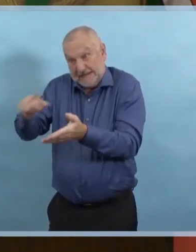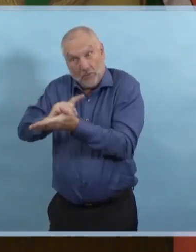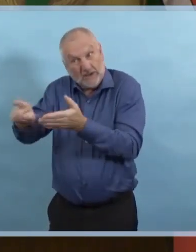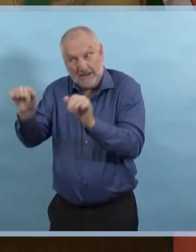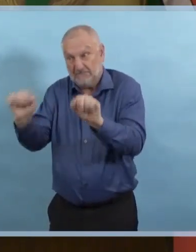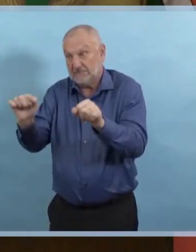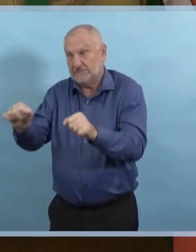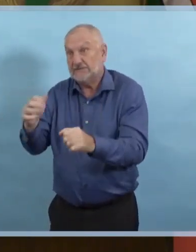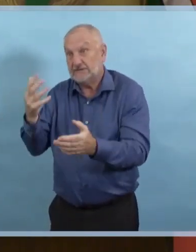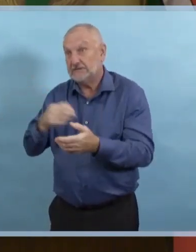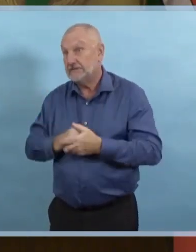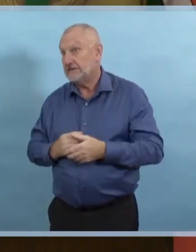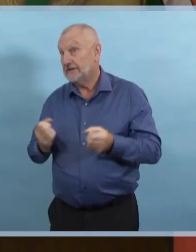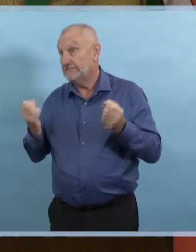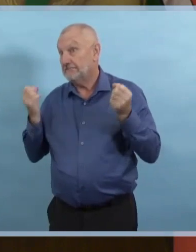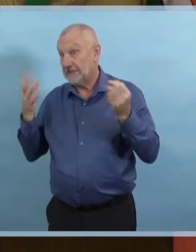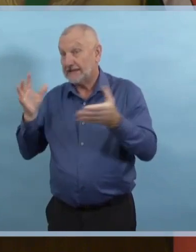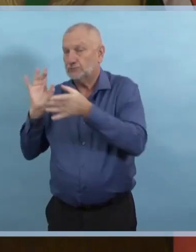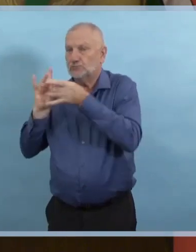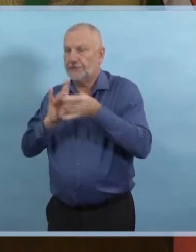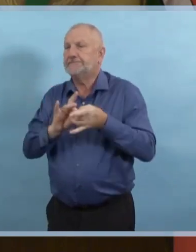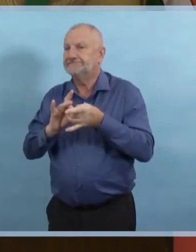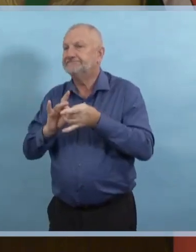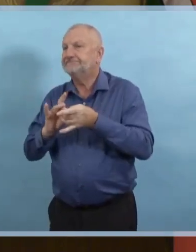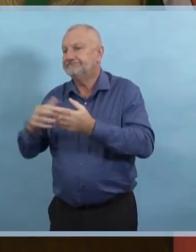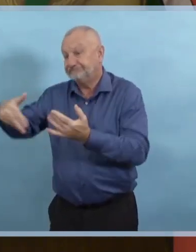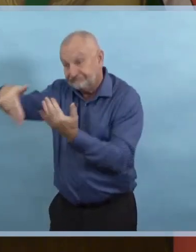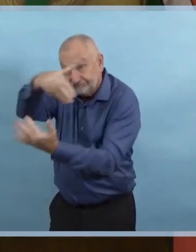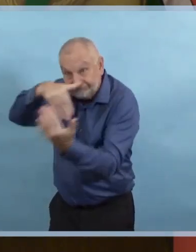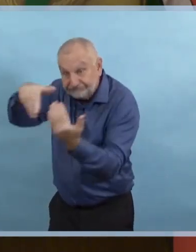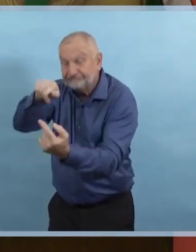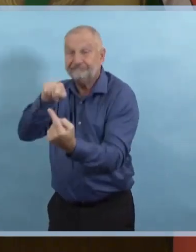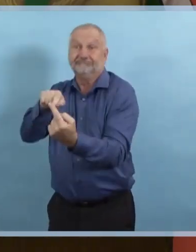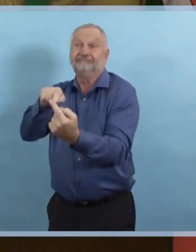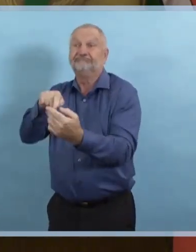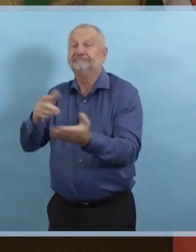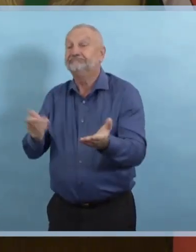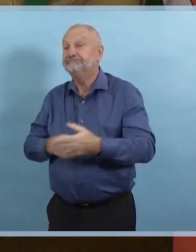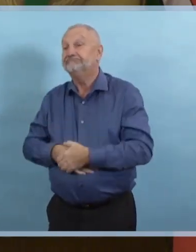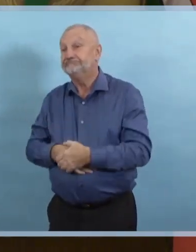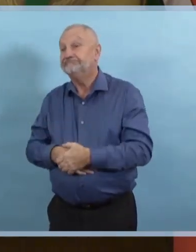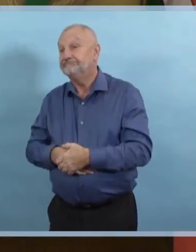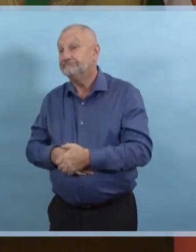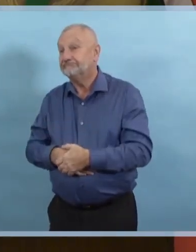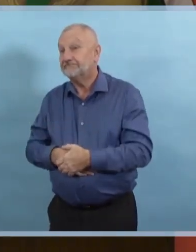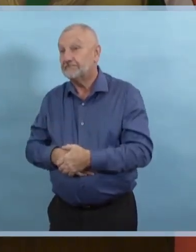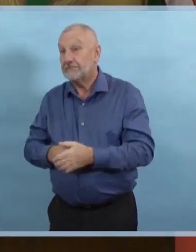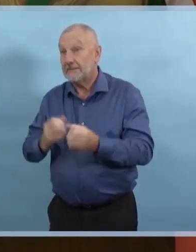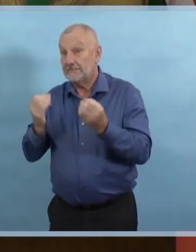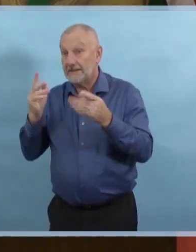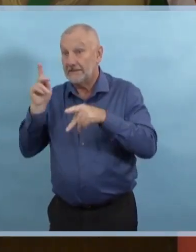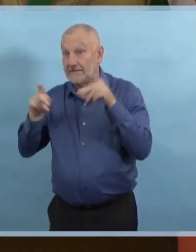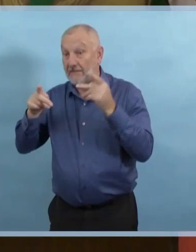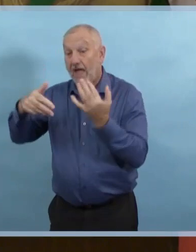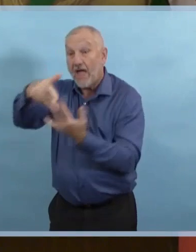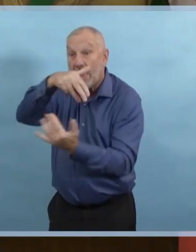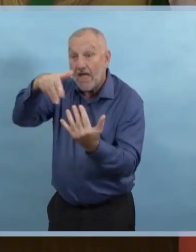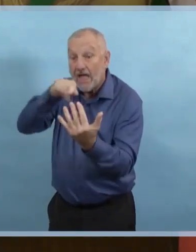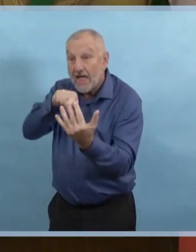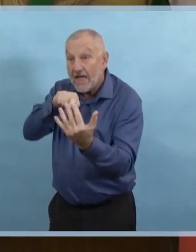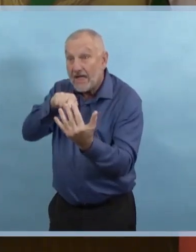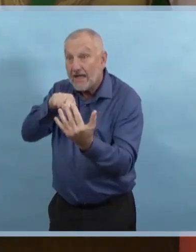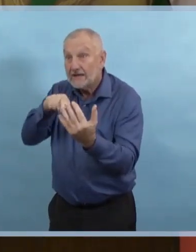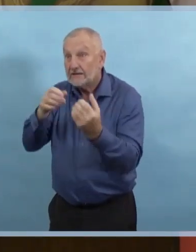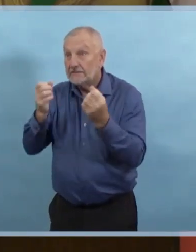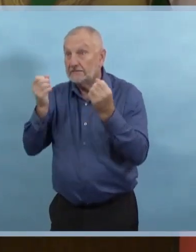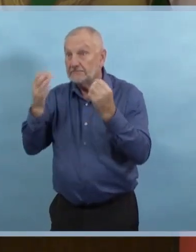Nous voyons des gens qui socialisent avec plusieurs contacts avec de nombreux grands groupes. Nous voyons que beaucoup